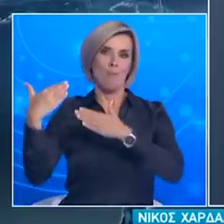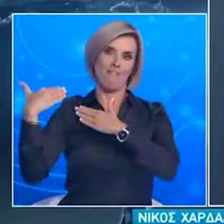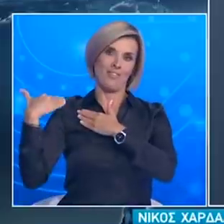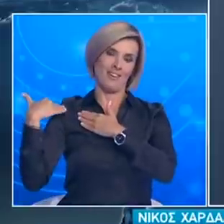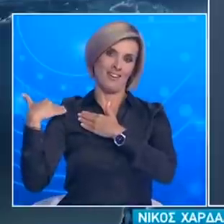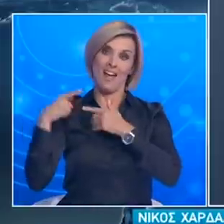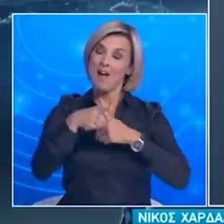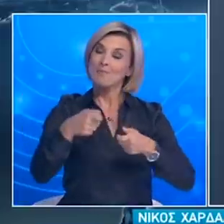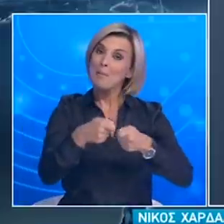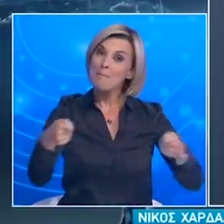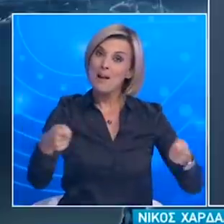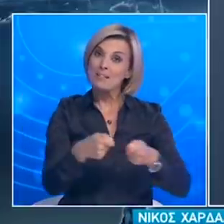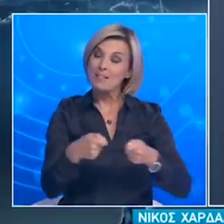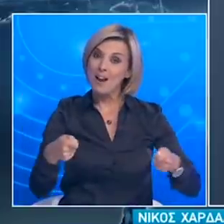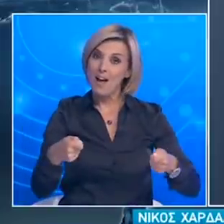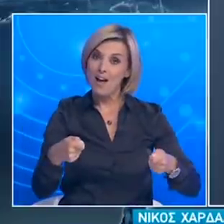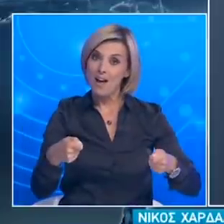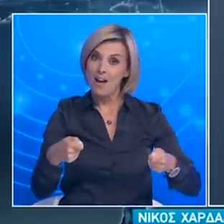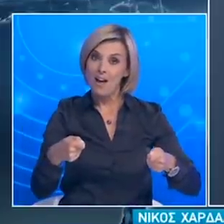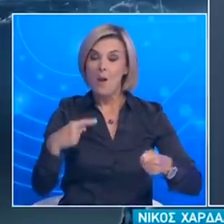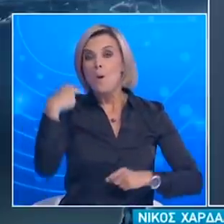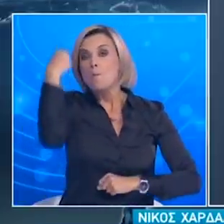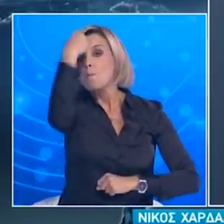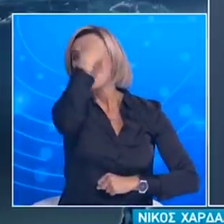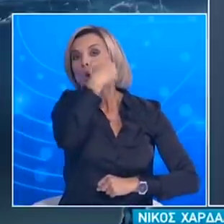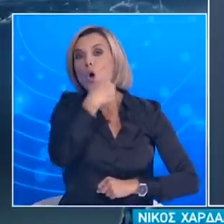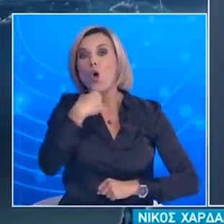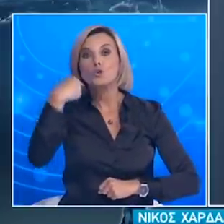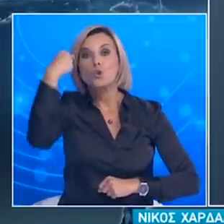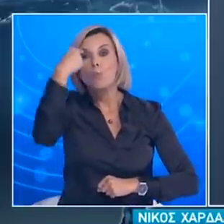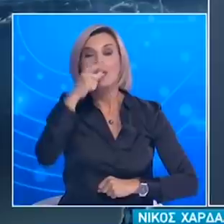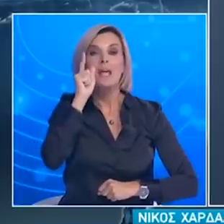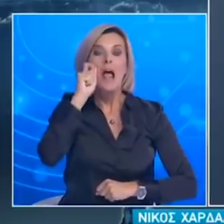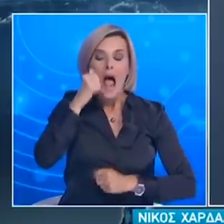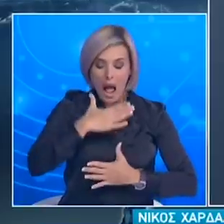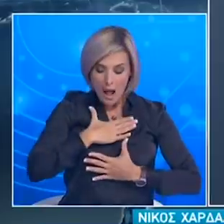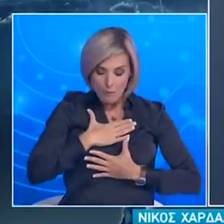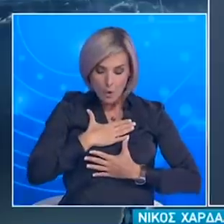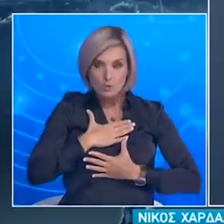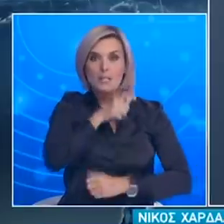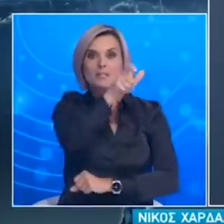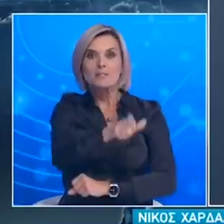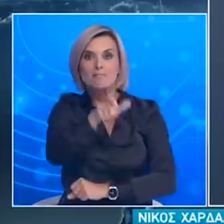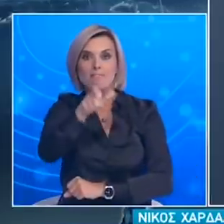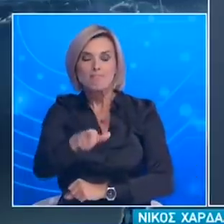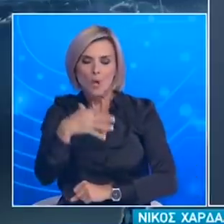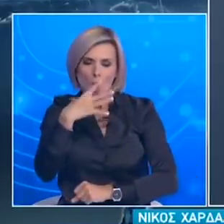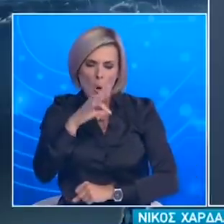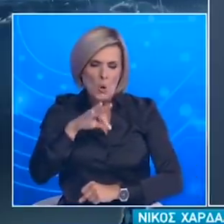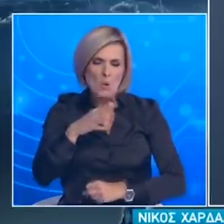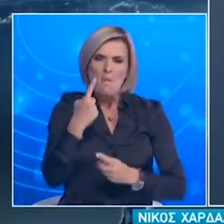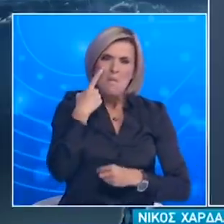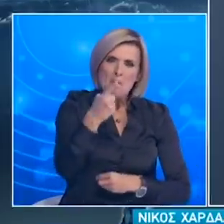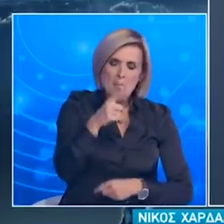και θα ήθελα να δώσω έμφαση στην ατομική ευθύνη καθώς έχουμε βρεθεί ειδικά τις τελευταίες ώρες αντιμέτωποι με φαινόμενα που μας